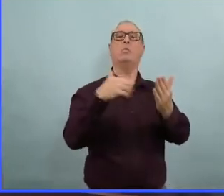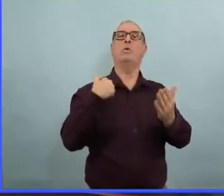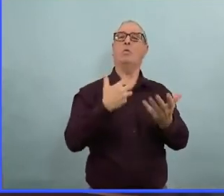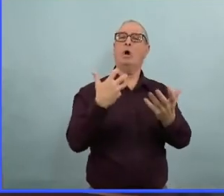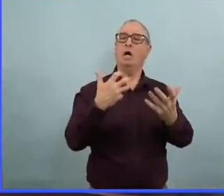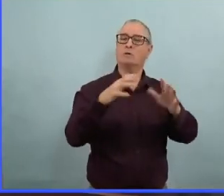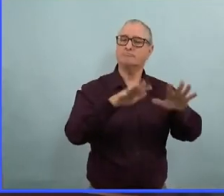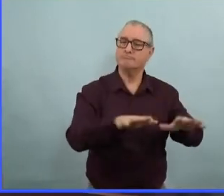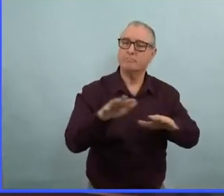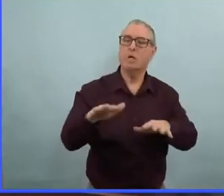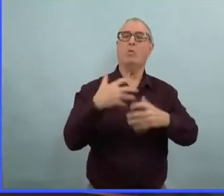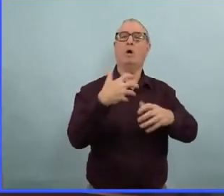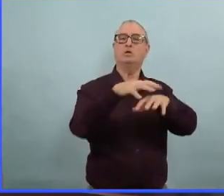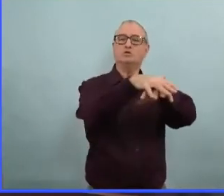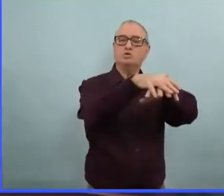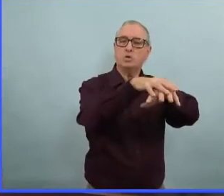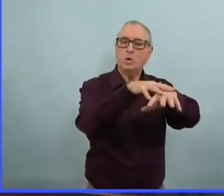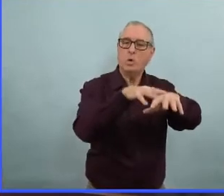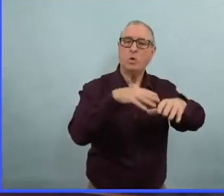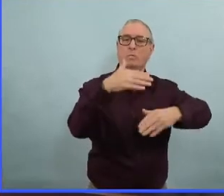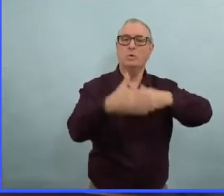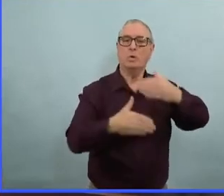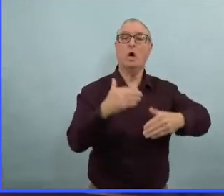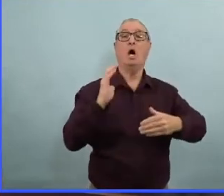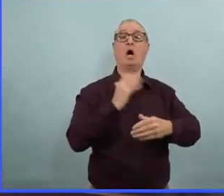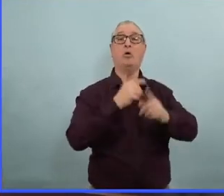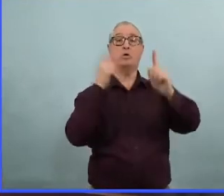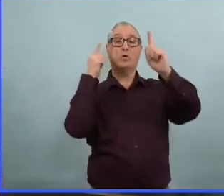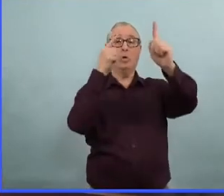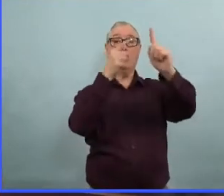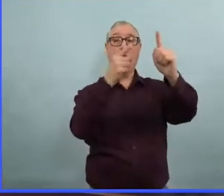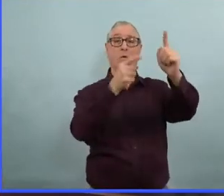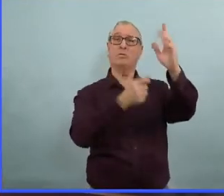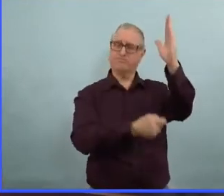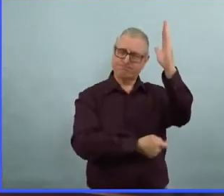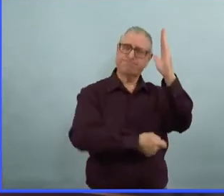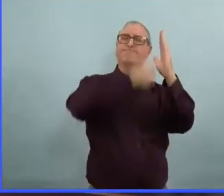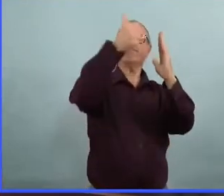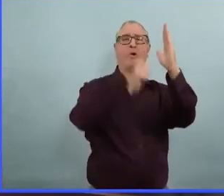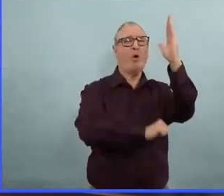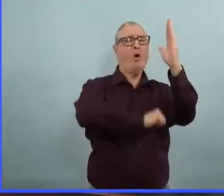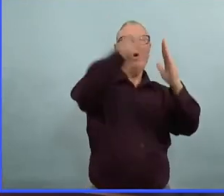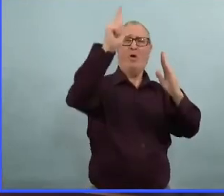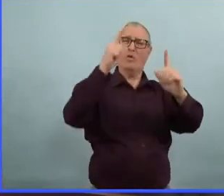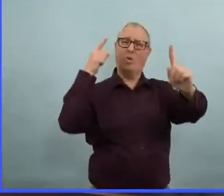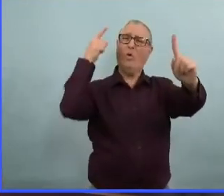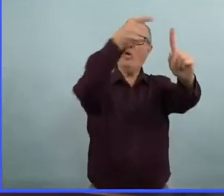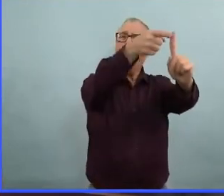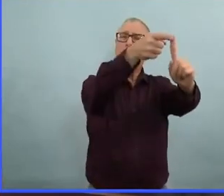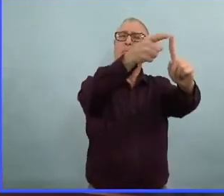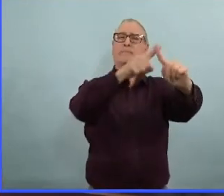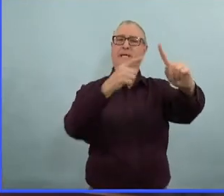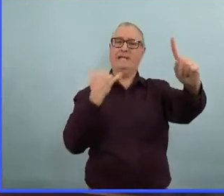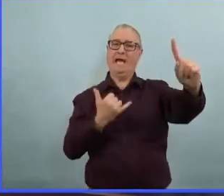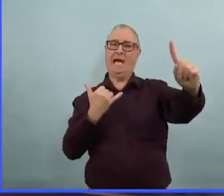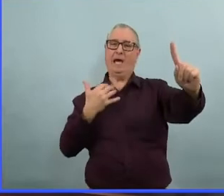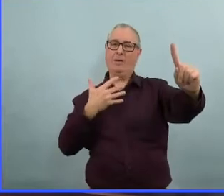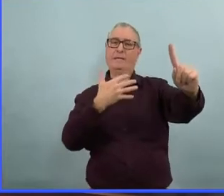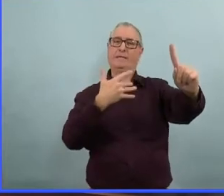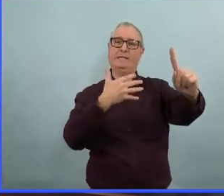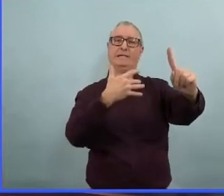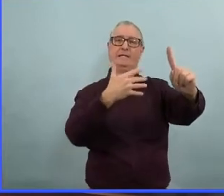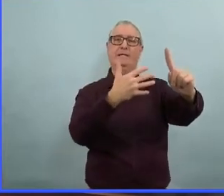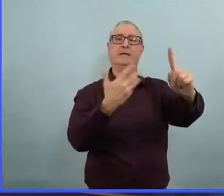est certain que notre objectif final c'est de pouvoir éliminer toutes les restrictions de santé publique afin de nous assurer que les Manitobains puissent